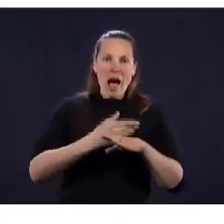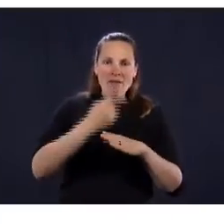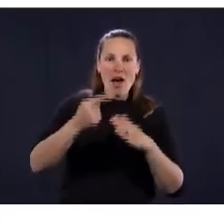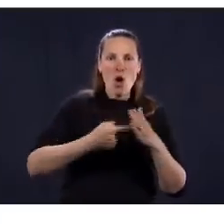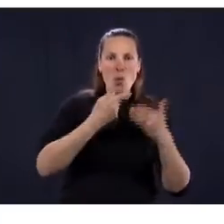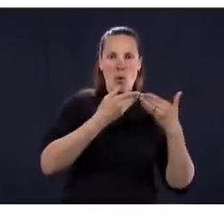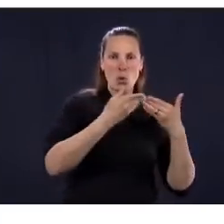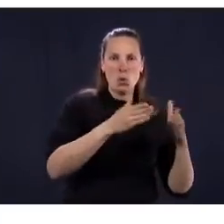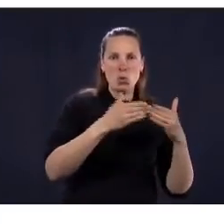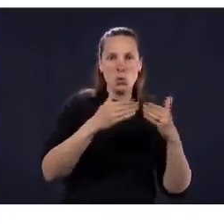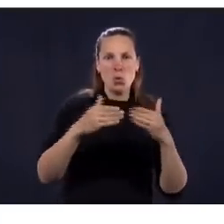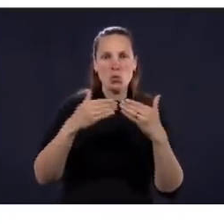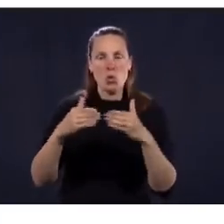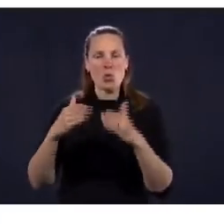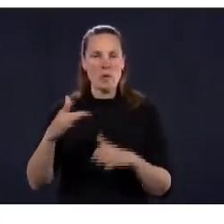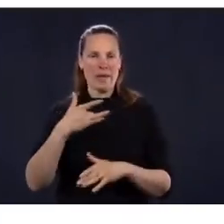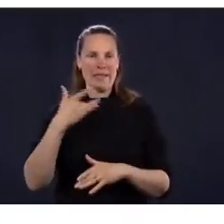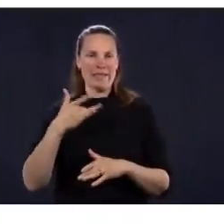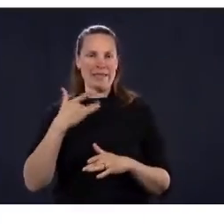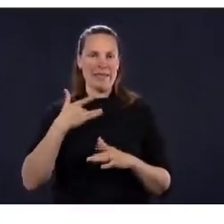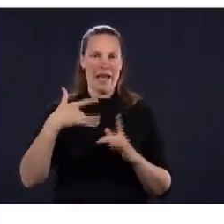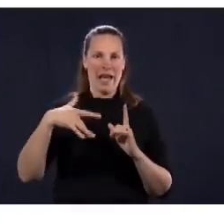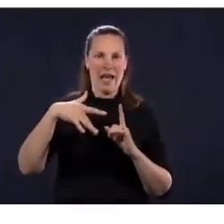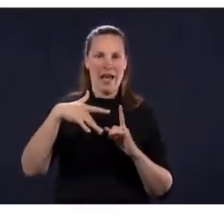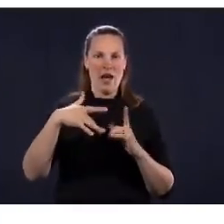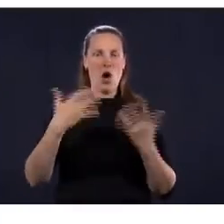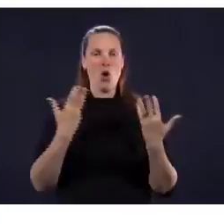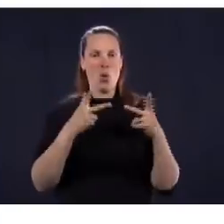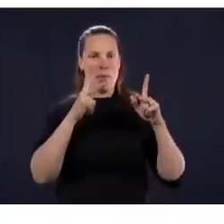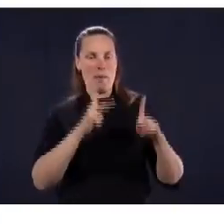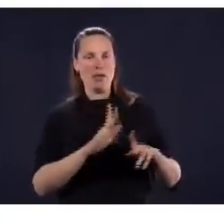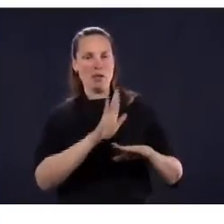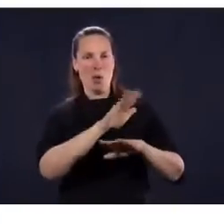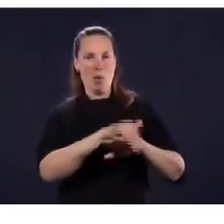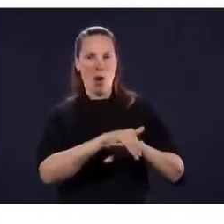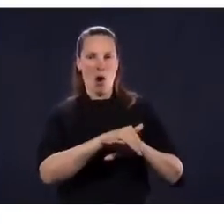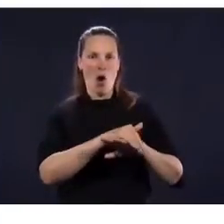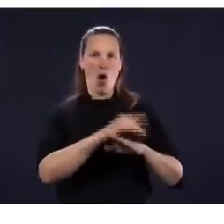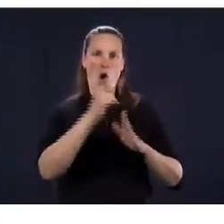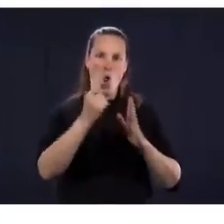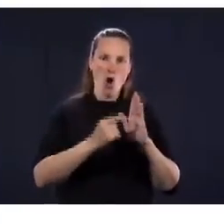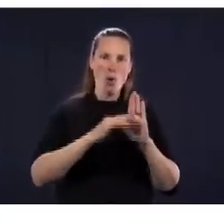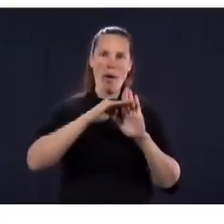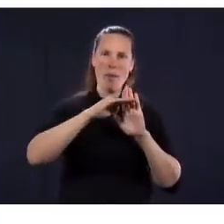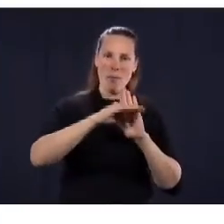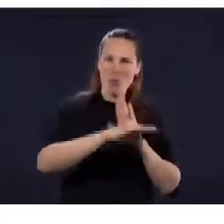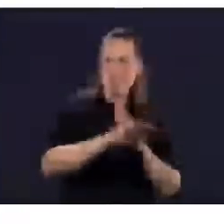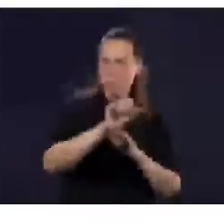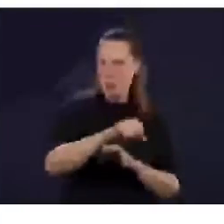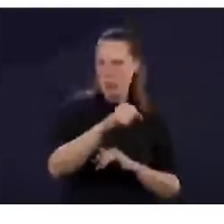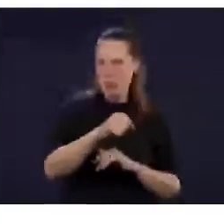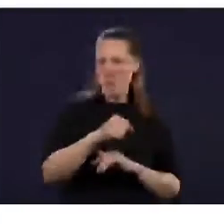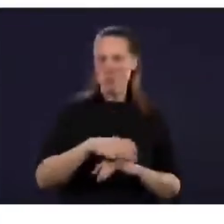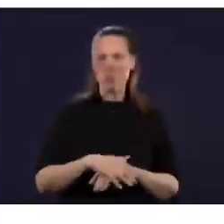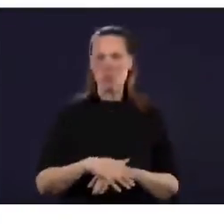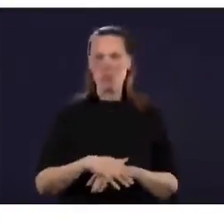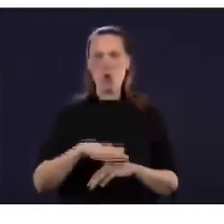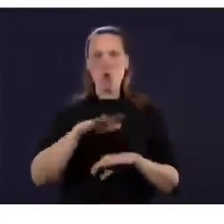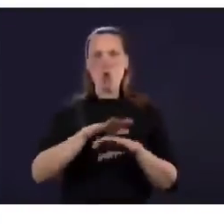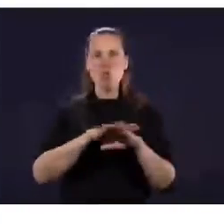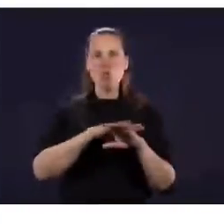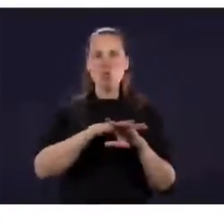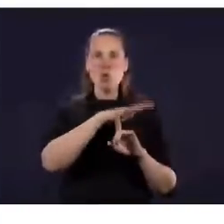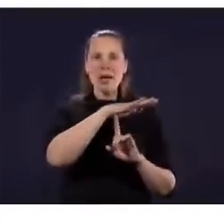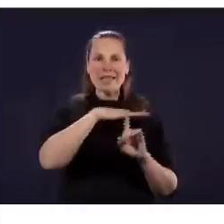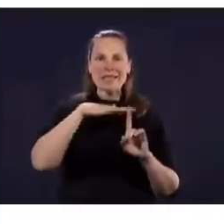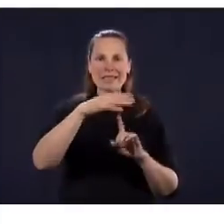a fait une demande d'avoir des scénarios, là, sur la base des données qui incluent ceux de la fin de semaine. Ça prend 48 heures parce qu'il des traitements dans des gros